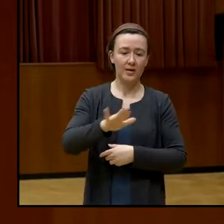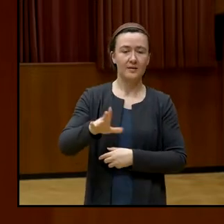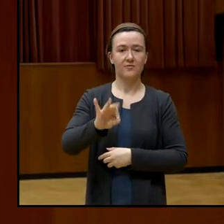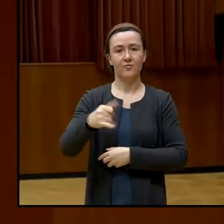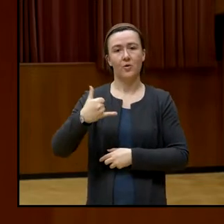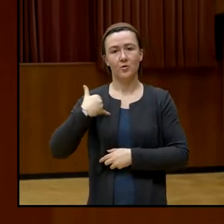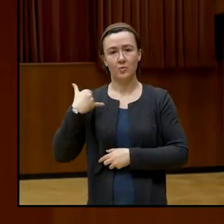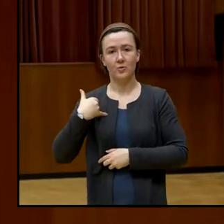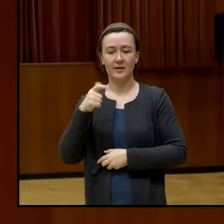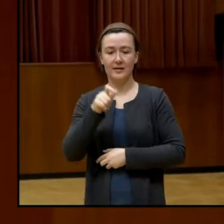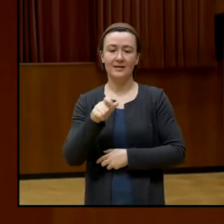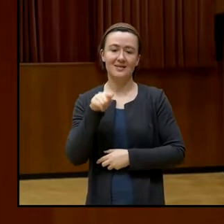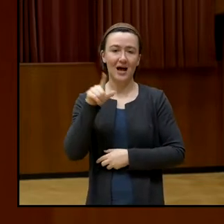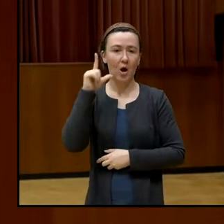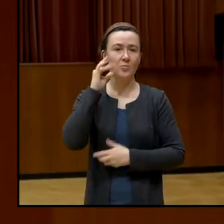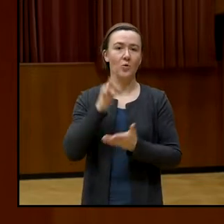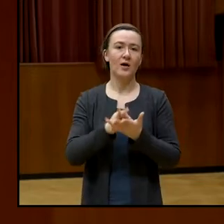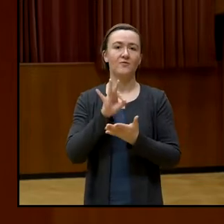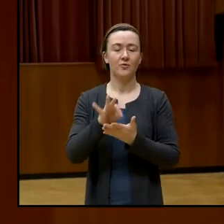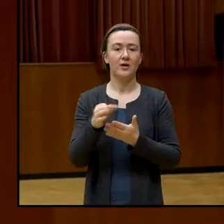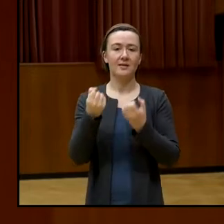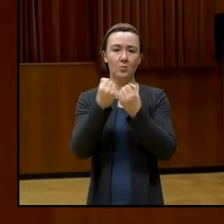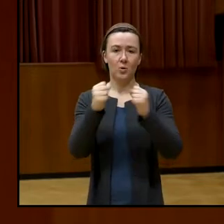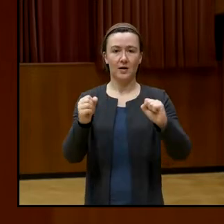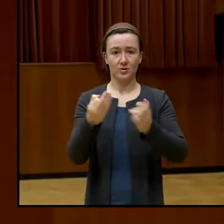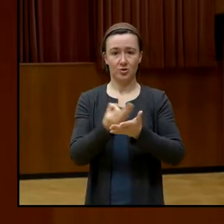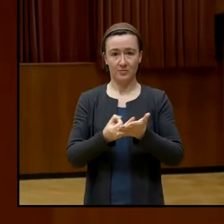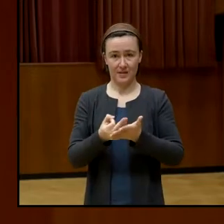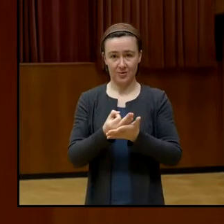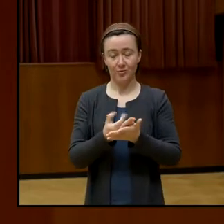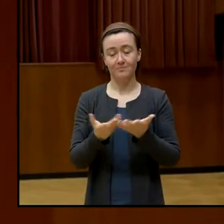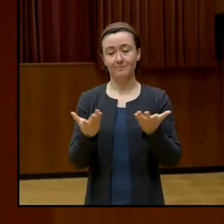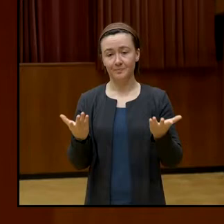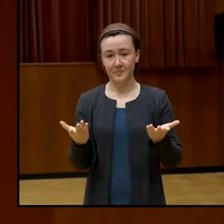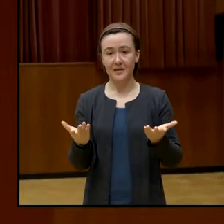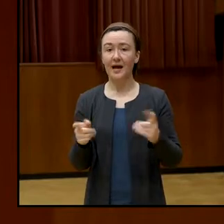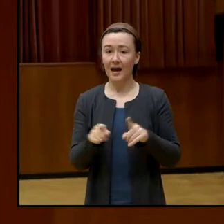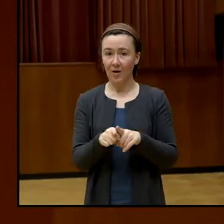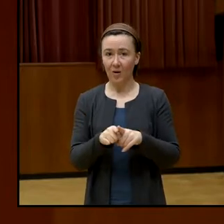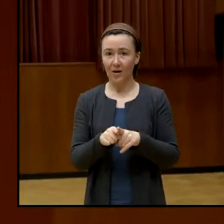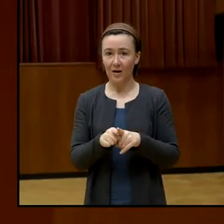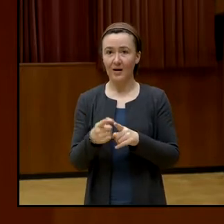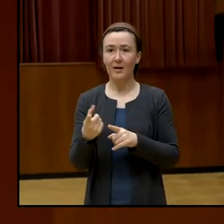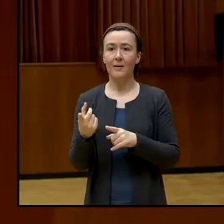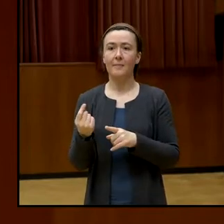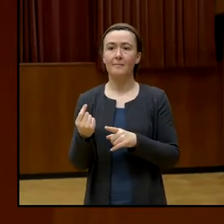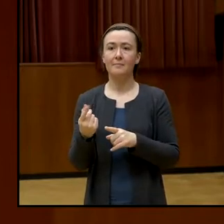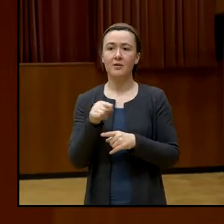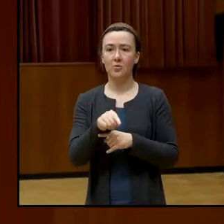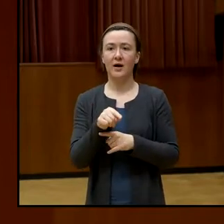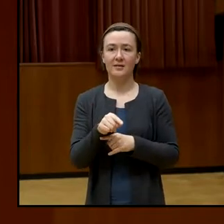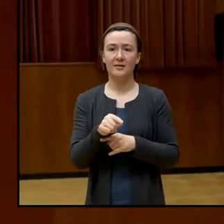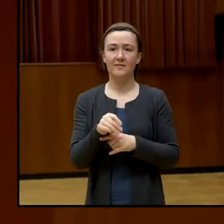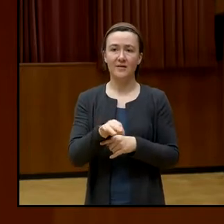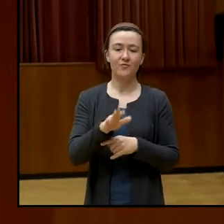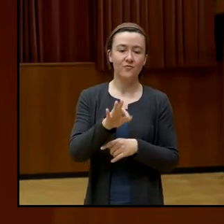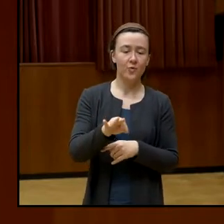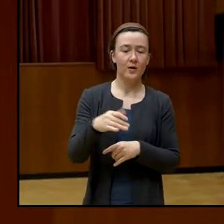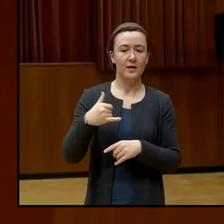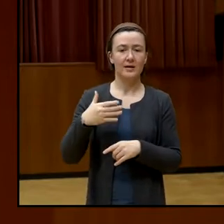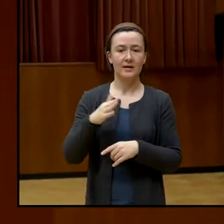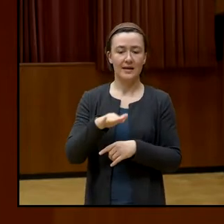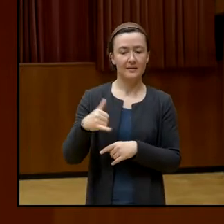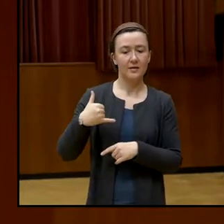auch. Das heißt, wenn Jugendliche und Kinder, wo wir ein bisschen leichter diese Räume institutionell schaffen könnten,